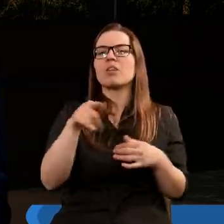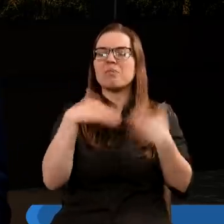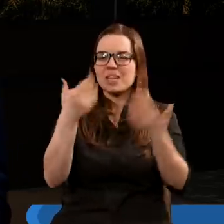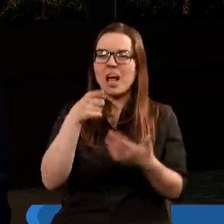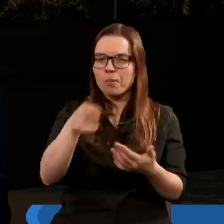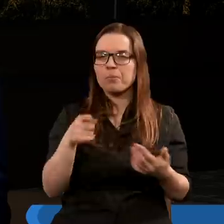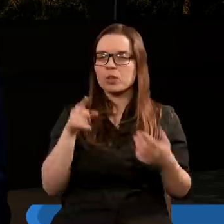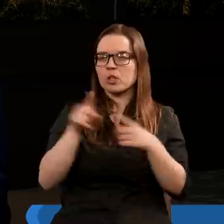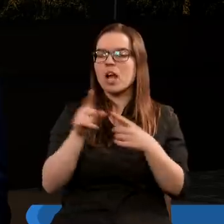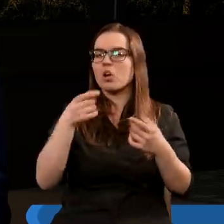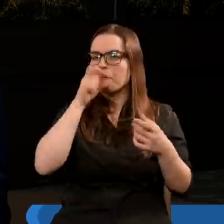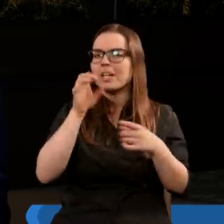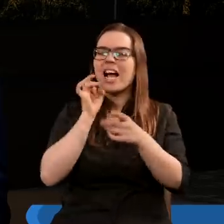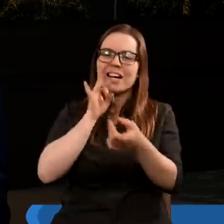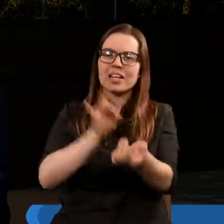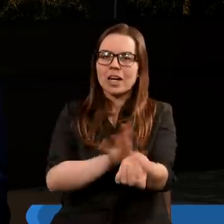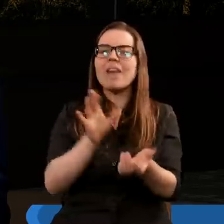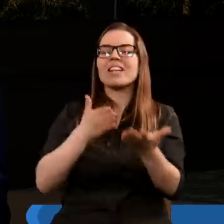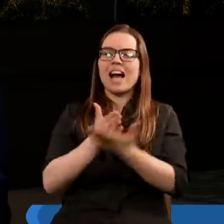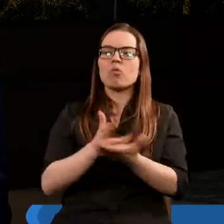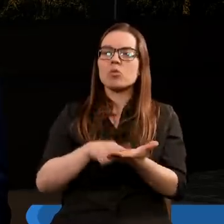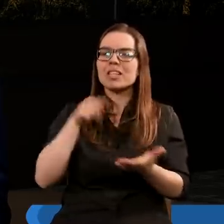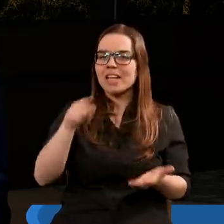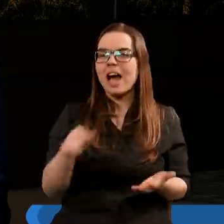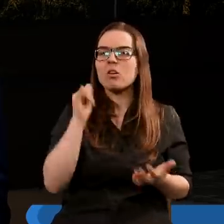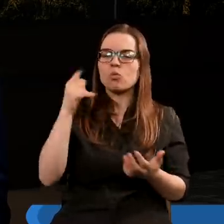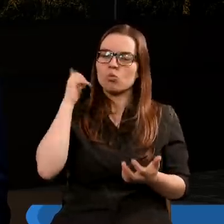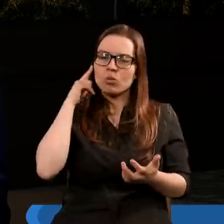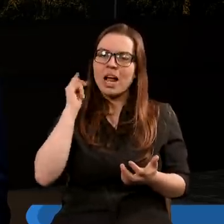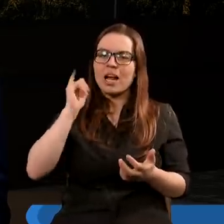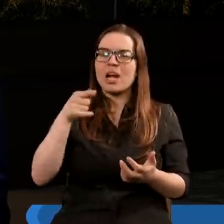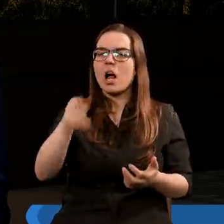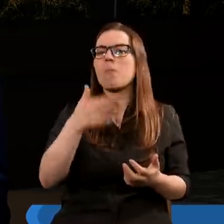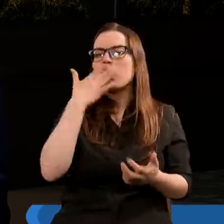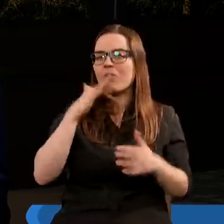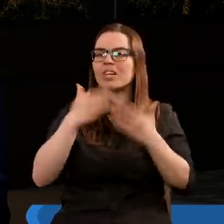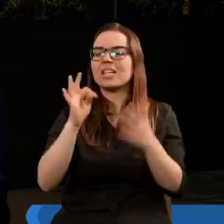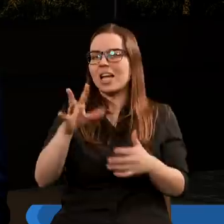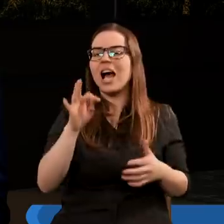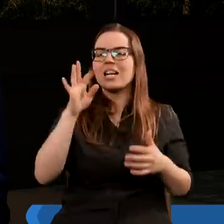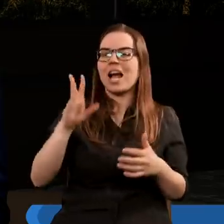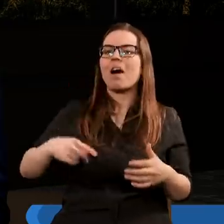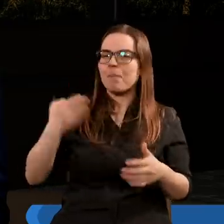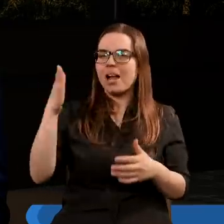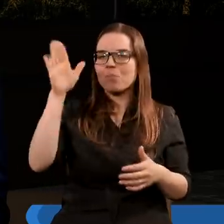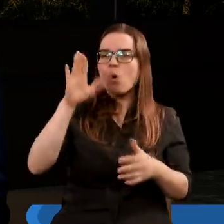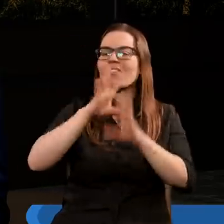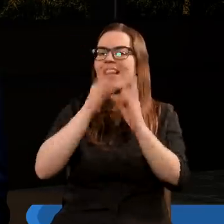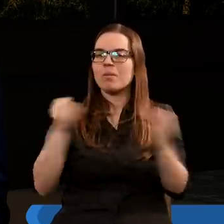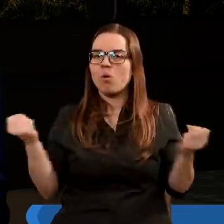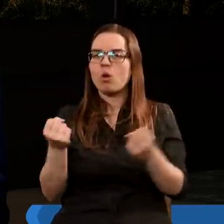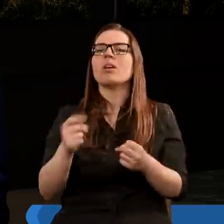dałeś im do picia także krew. Zasłużyli na to. I usłyszałem, jak ołtarz mówił Tak, Panie, Boże Wszechmogący,